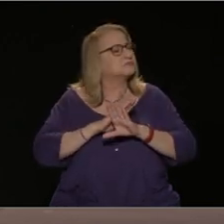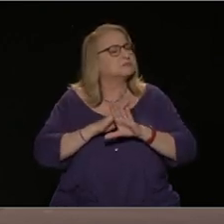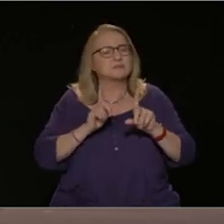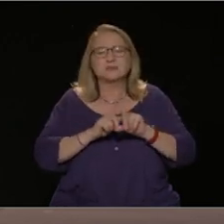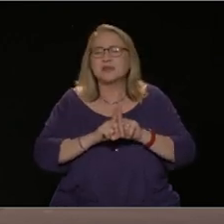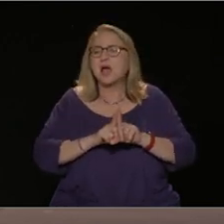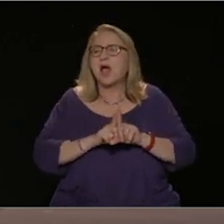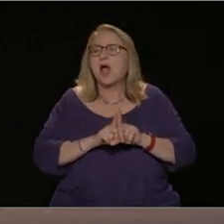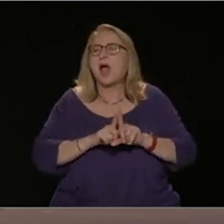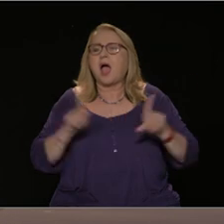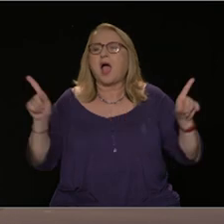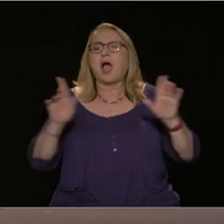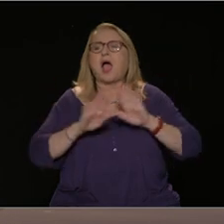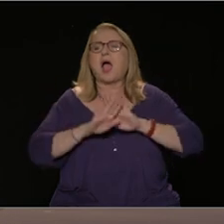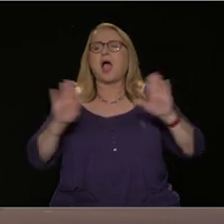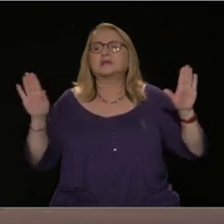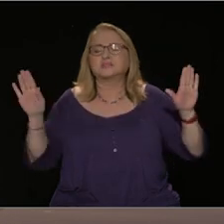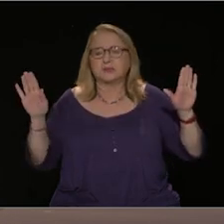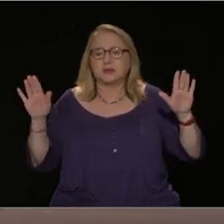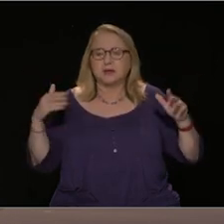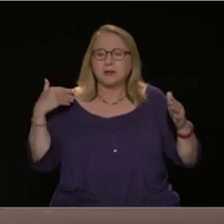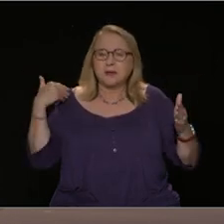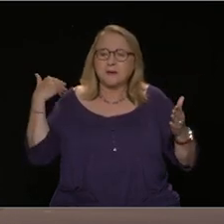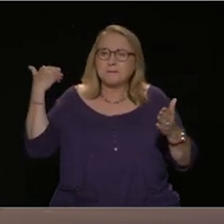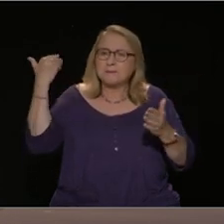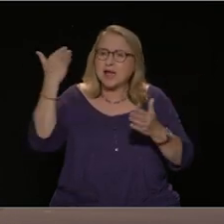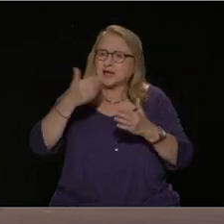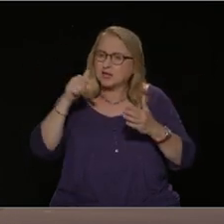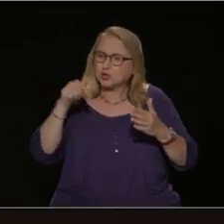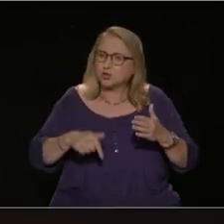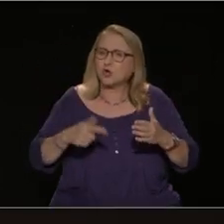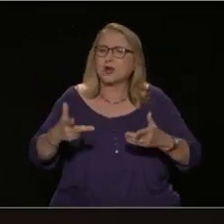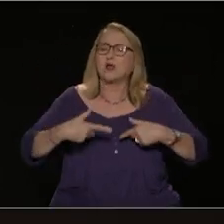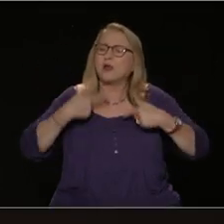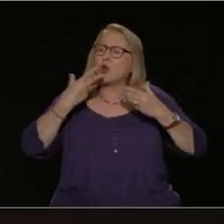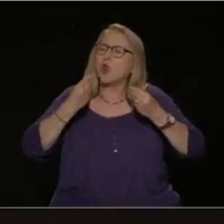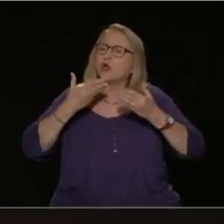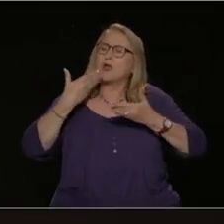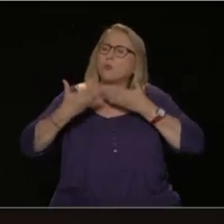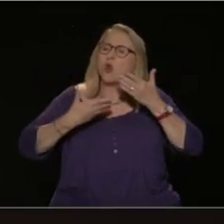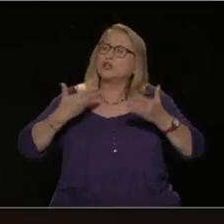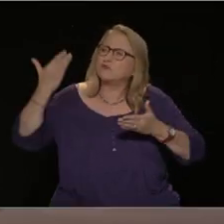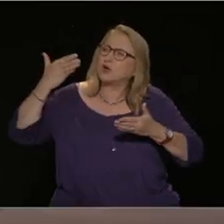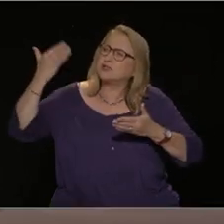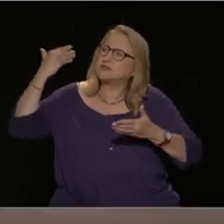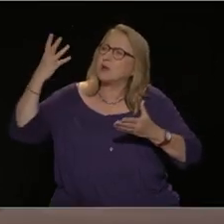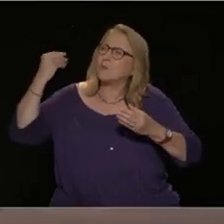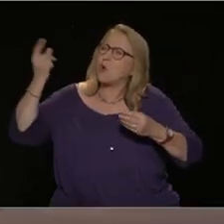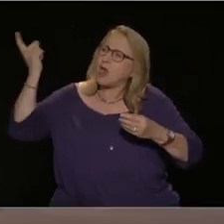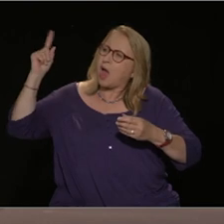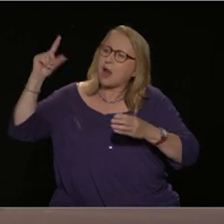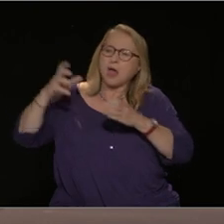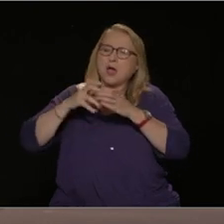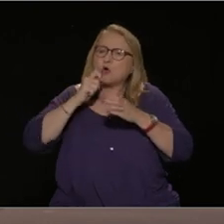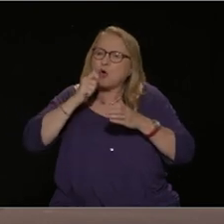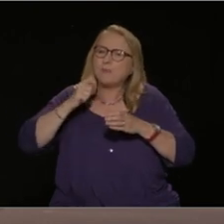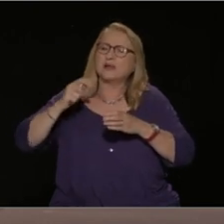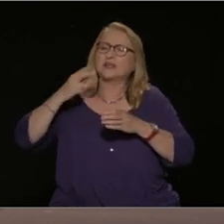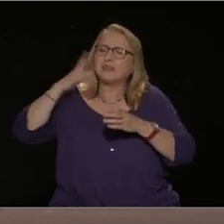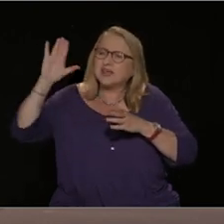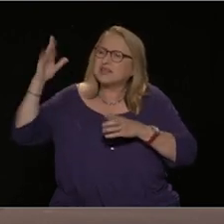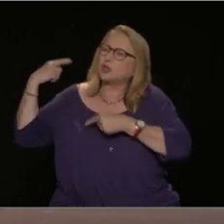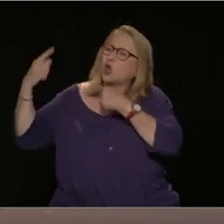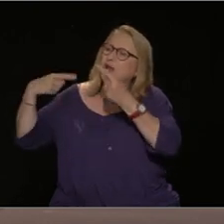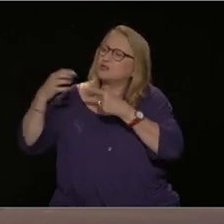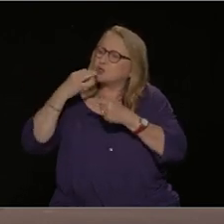με τις αποκρουστικές στα ελληνικές δικτατορίες, που τόσο δισχύμισαν αυτό το όραμα. Η ρήξη, δηλαδή, με αυτό το άσχημο παρελθόν, είναι